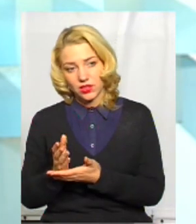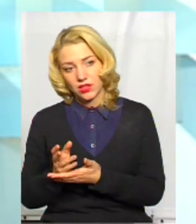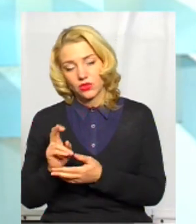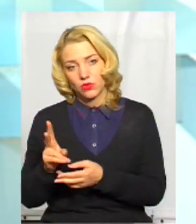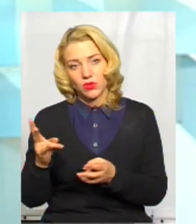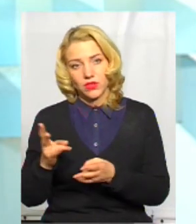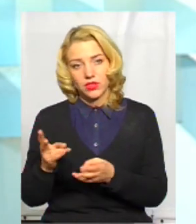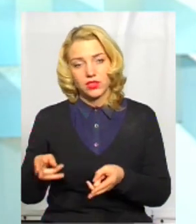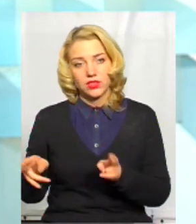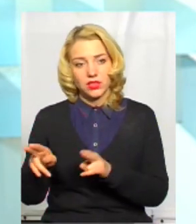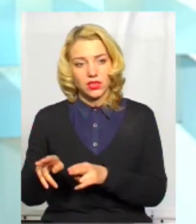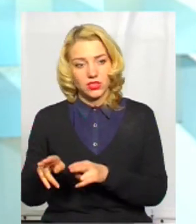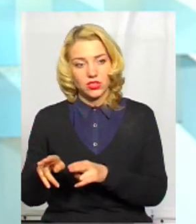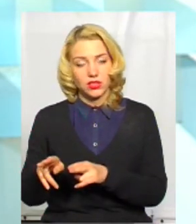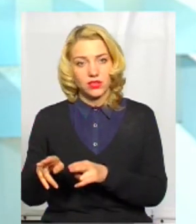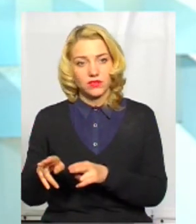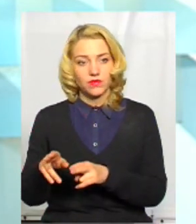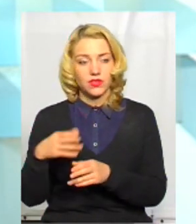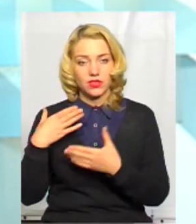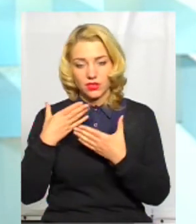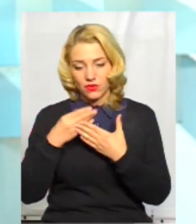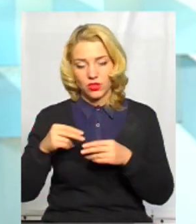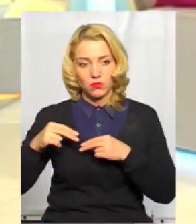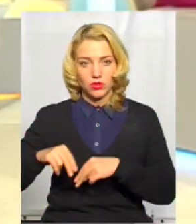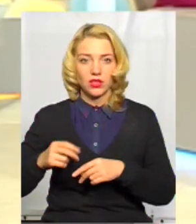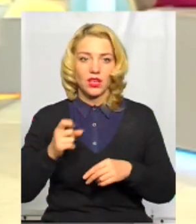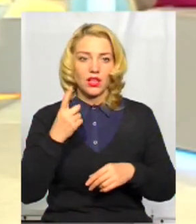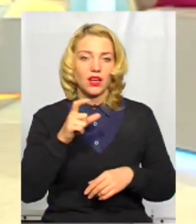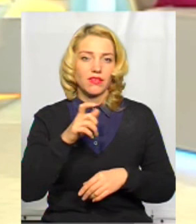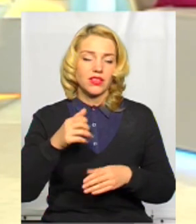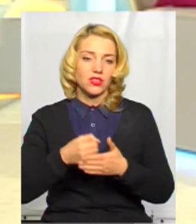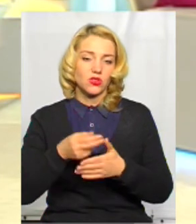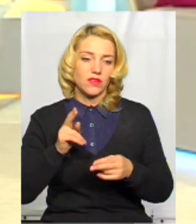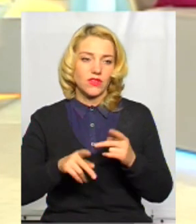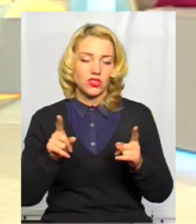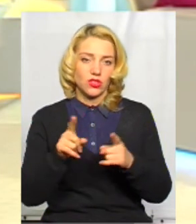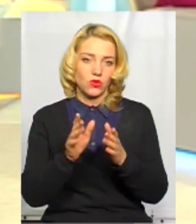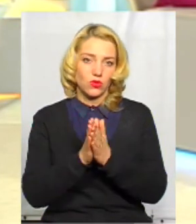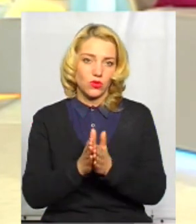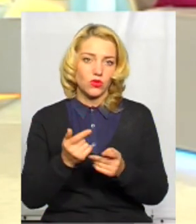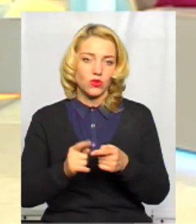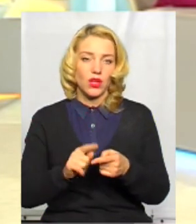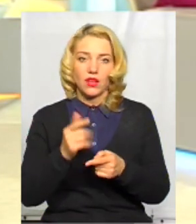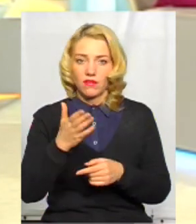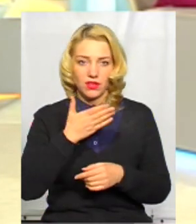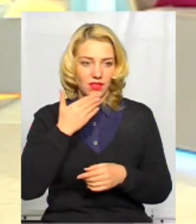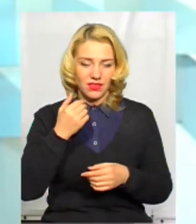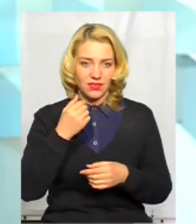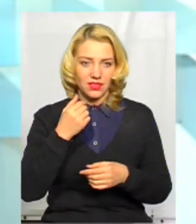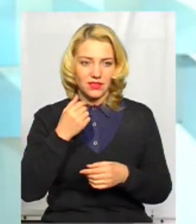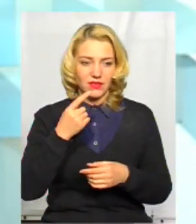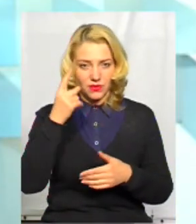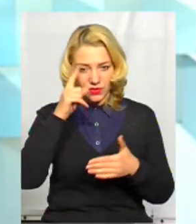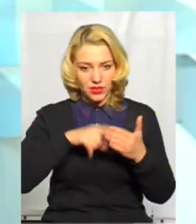повинні залишити, певні з них, залишити свої посади. І менше хвилин, до завершення, от буквально коротко, ви не забобонний? Ні.